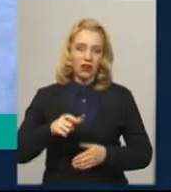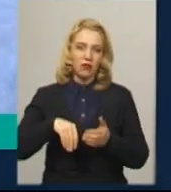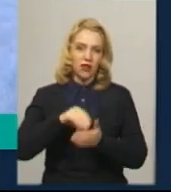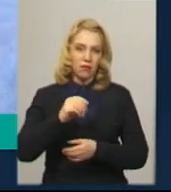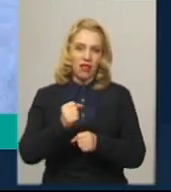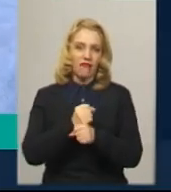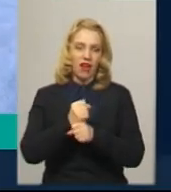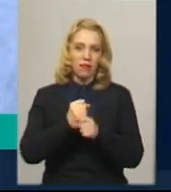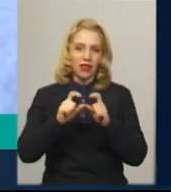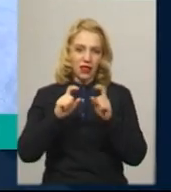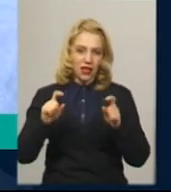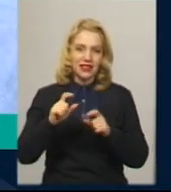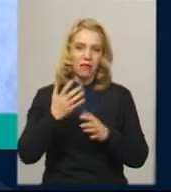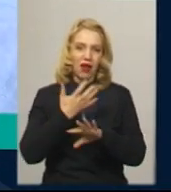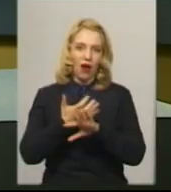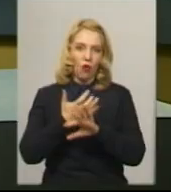браковані респіратори.